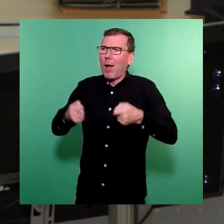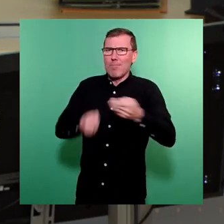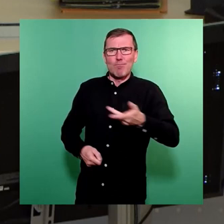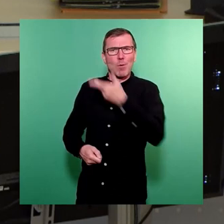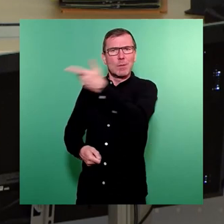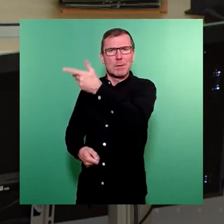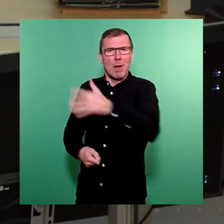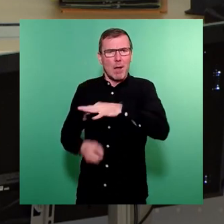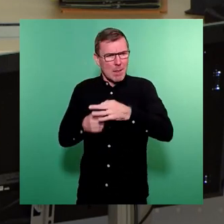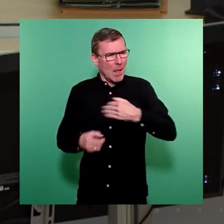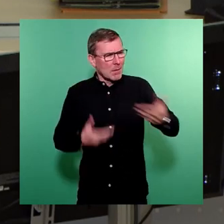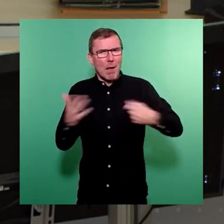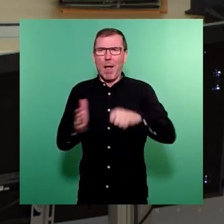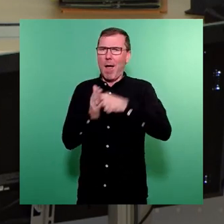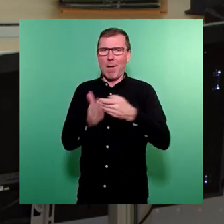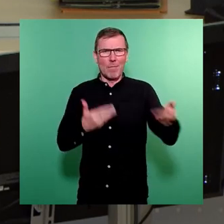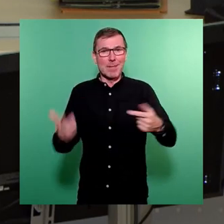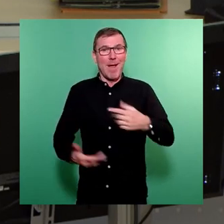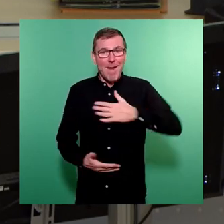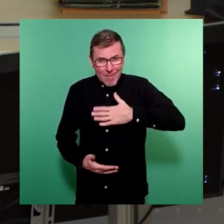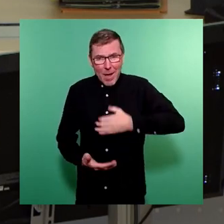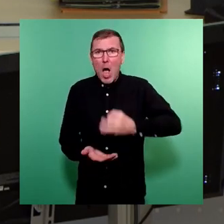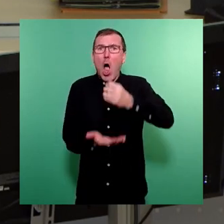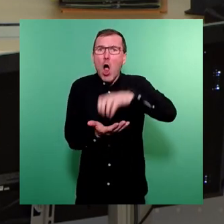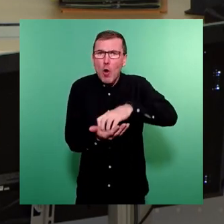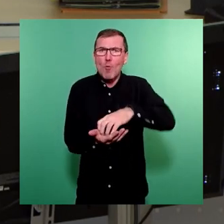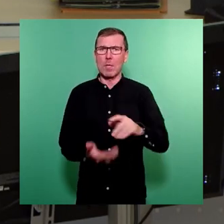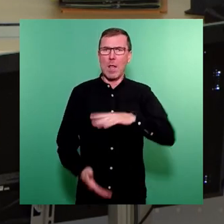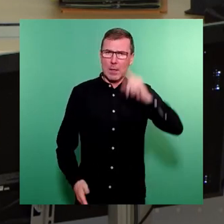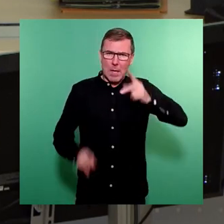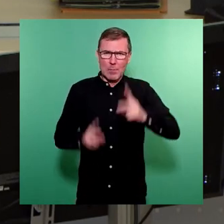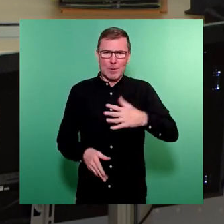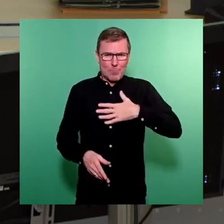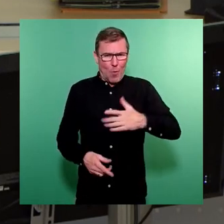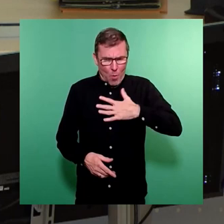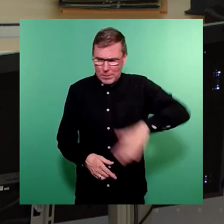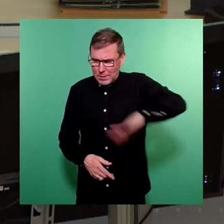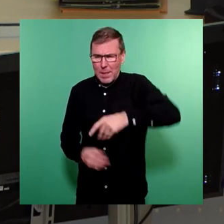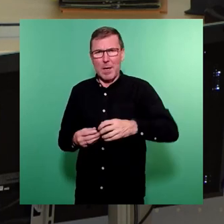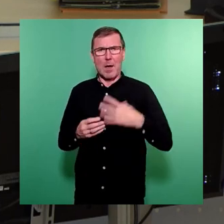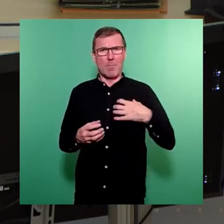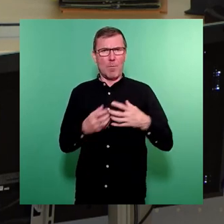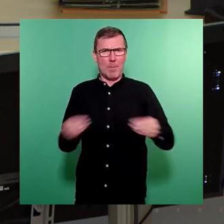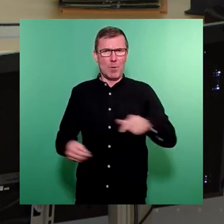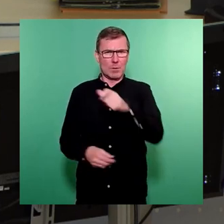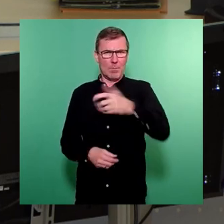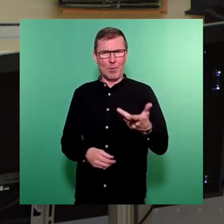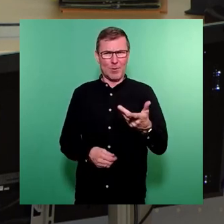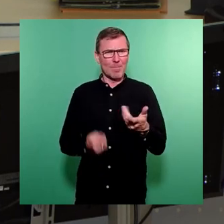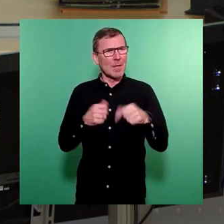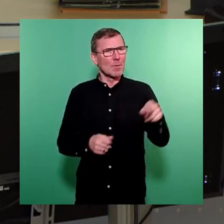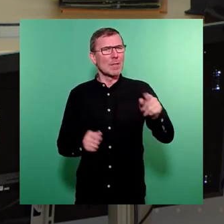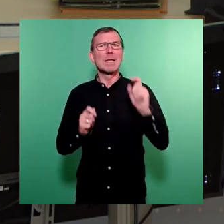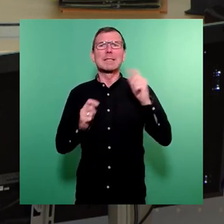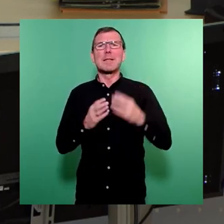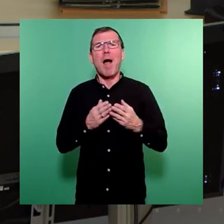Landtage und wir als Kommune, als Landeshauptstadt müssen die Probleme unserer Bürger lösen. Beschlüsse wie der zum sicheren Hafen,